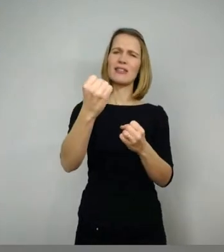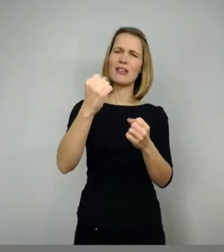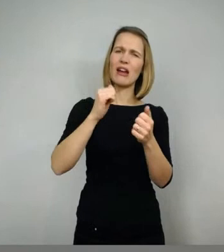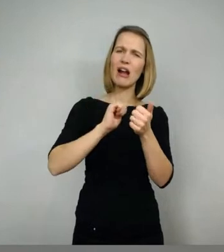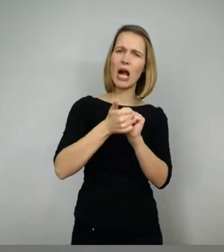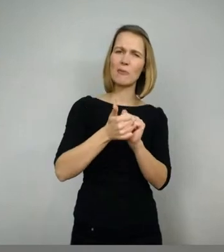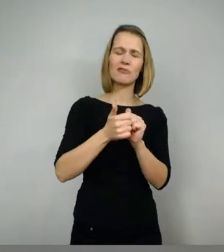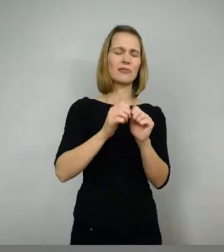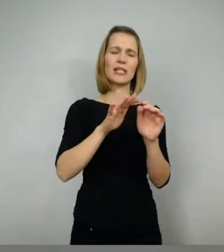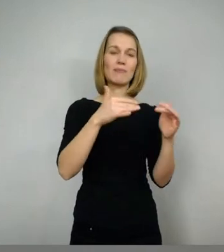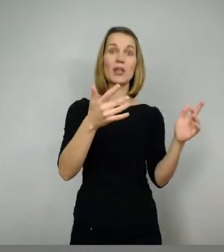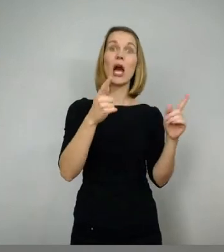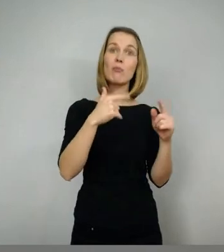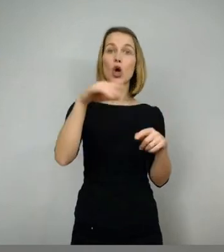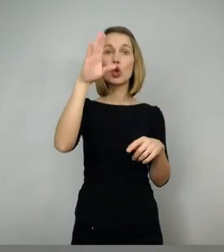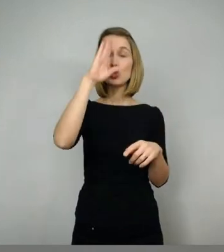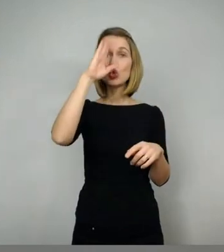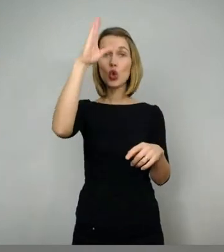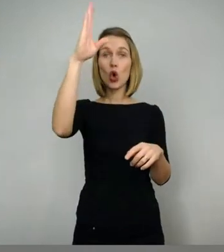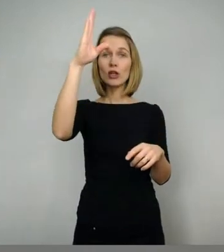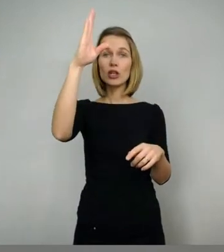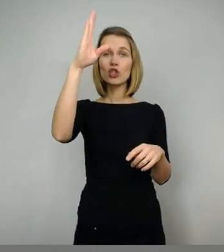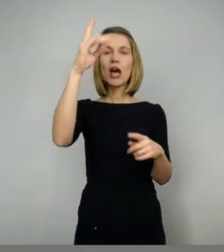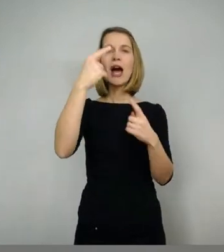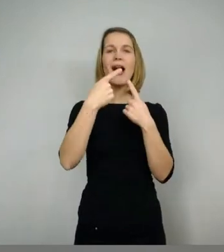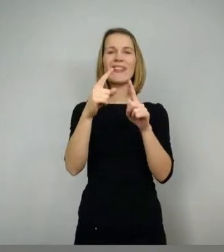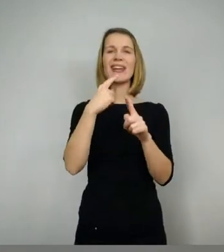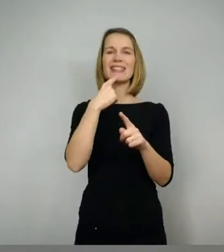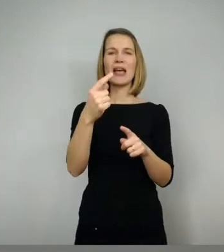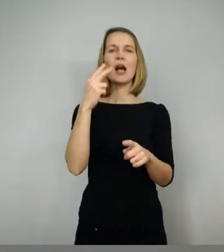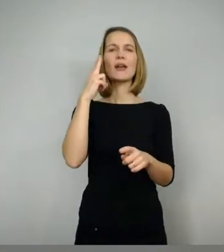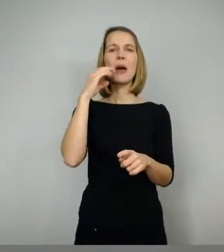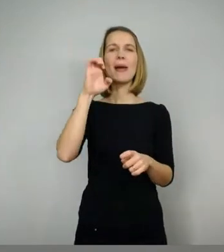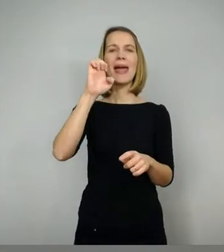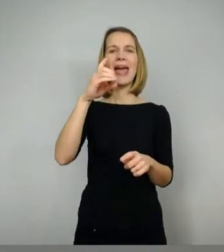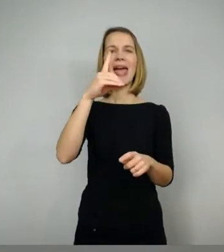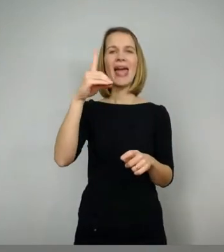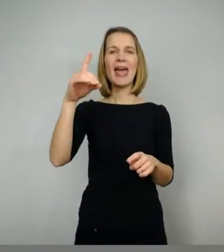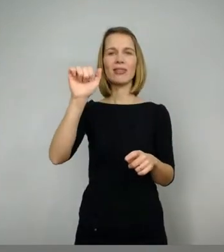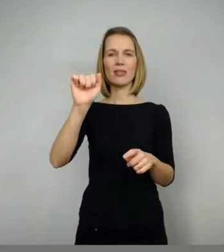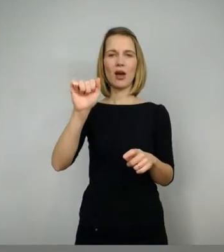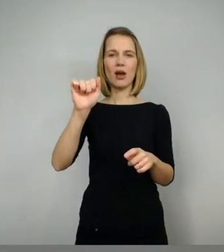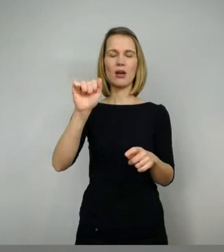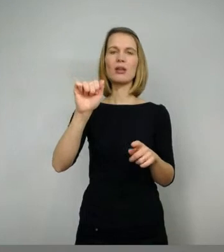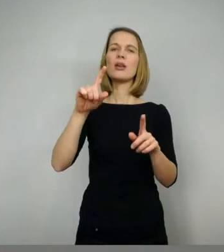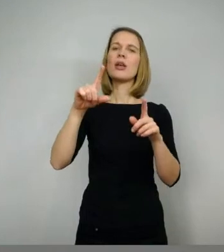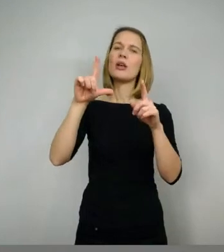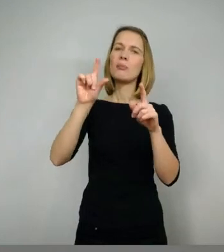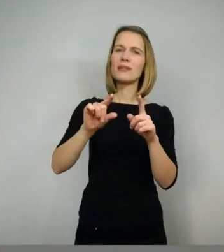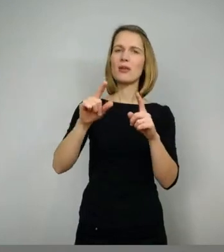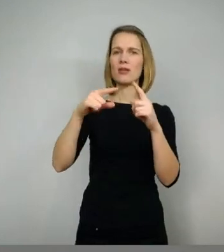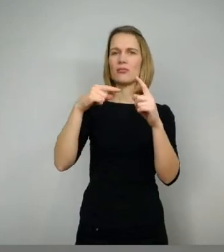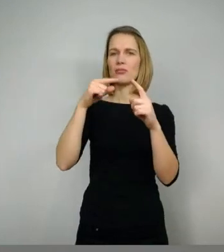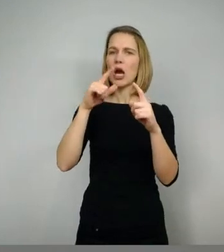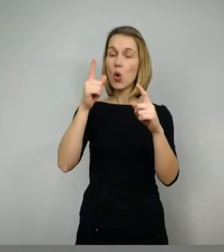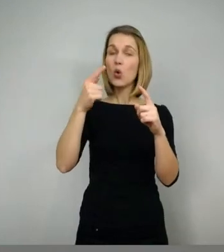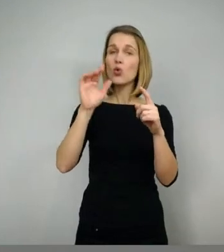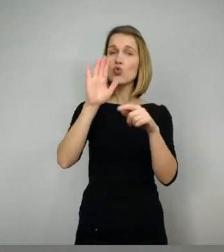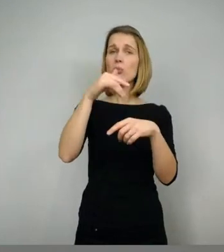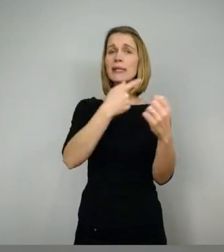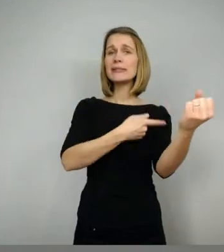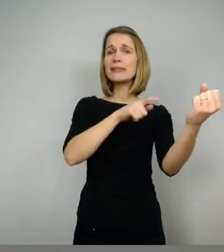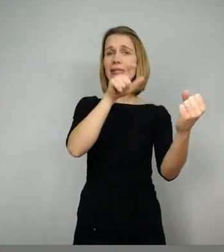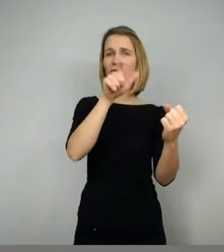zum Beispiel. Da läuft das auch ein bisschen anders ab. Da liegt er in so einer Grube und wartet, bis der Drache über ihn drüber kriecht und er sticht ihn dann von unten,